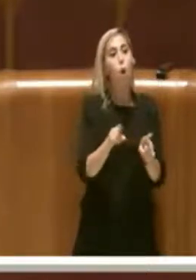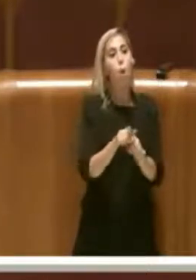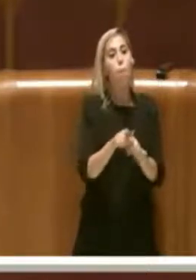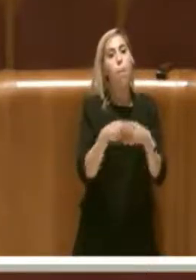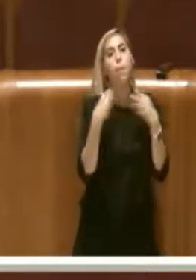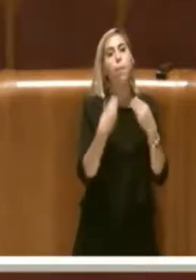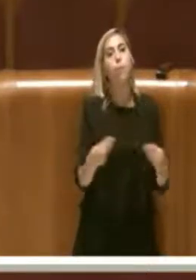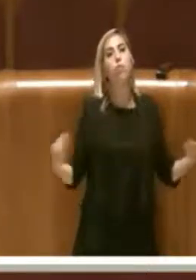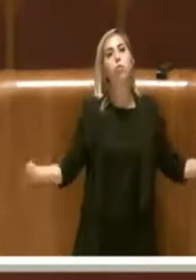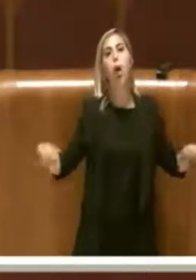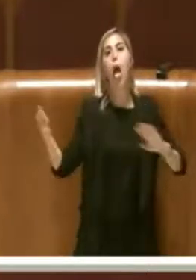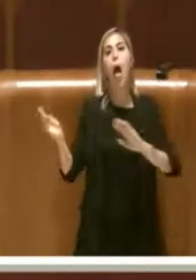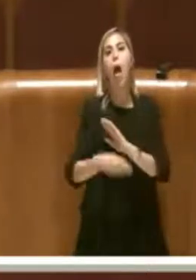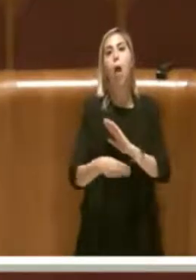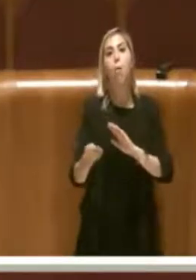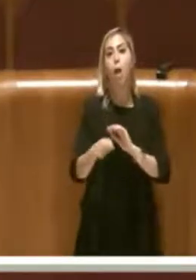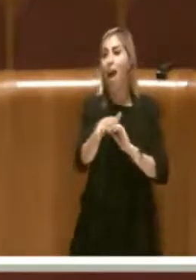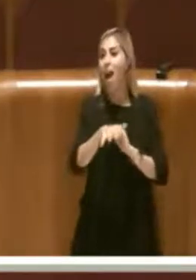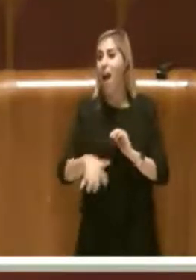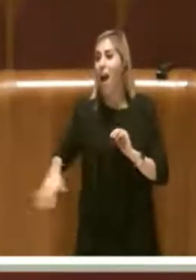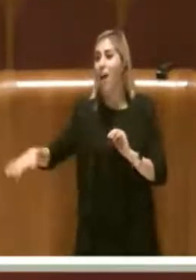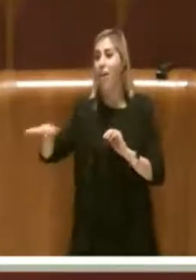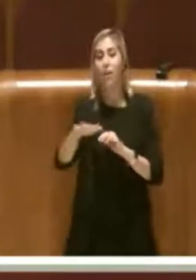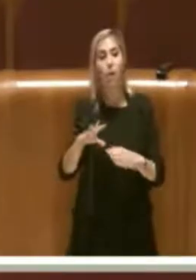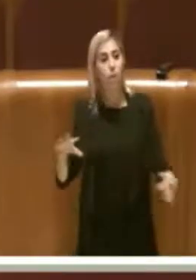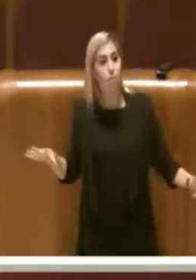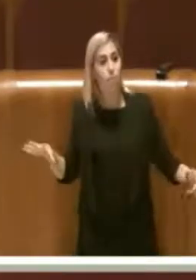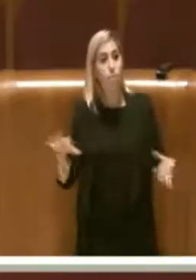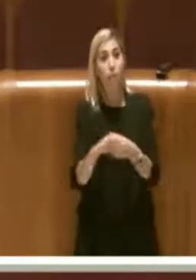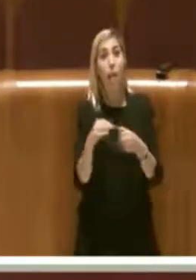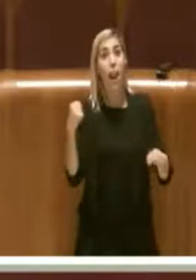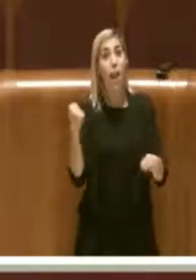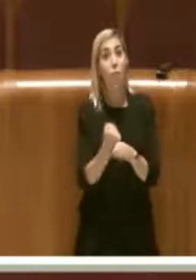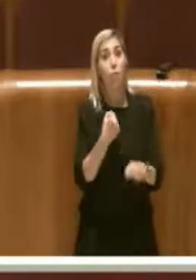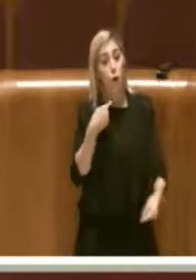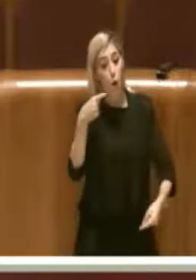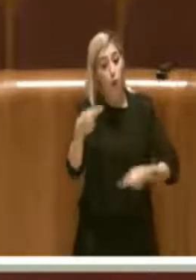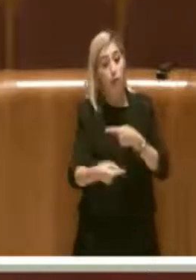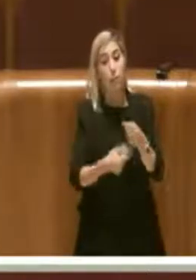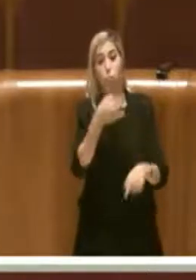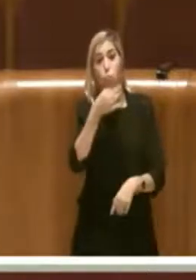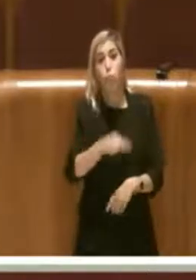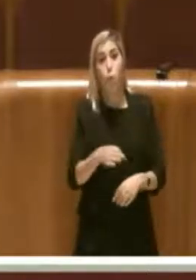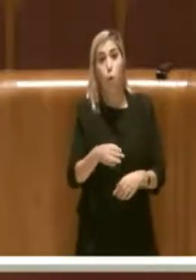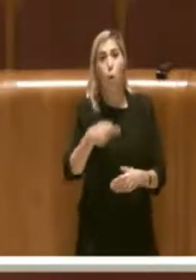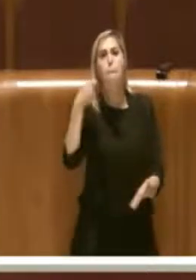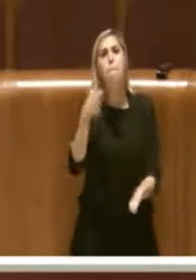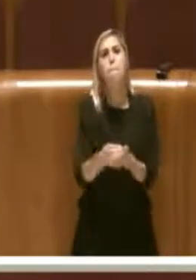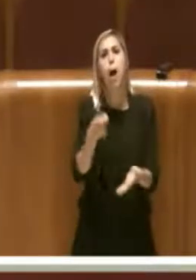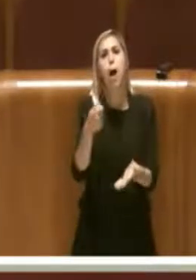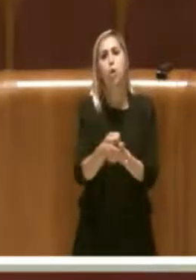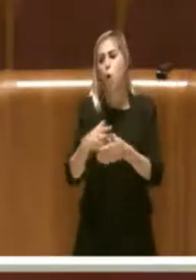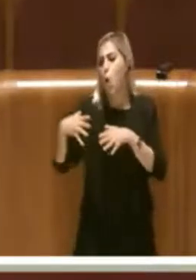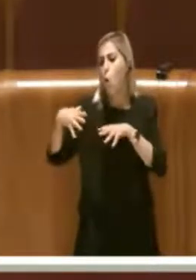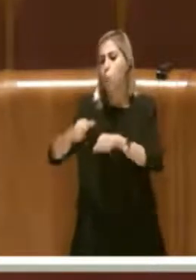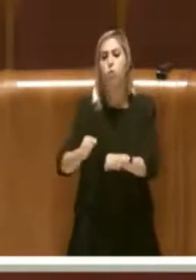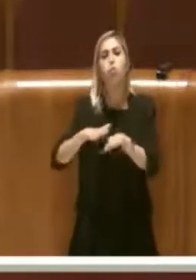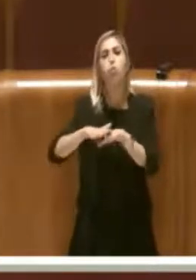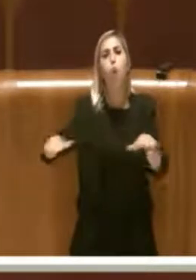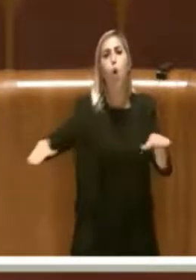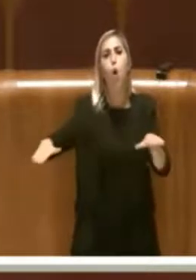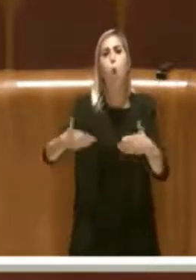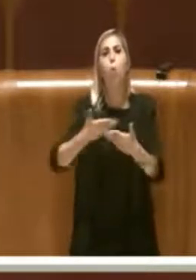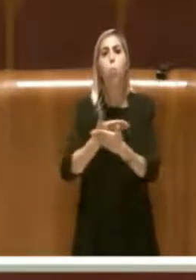e nelle aree assegnate pagano l'occupazione di suolo pubblico, danno le